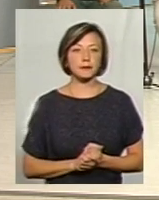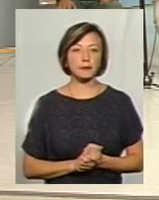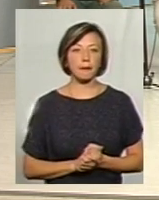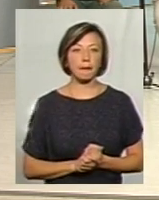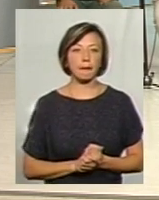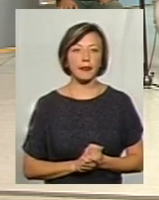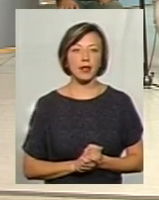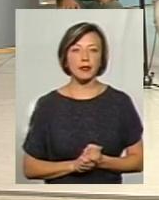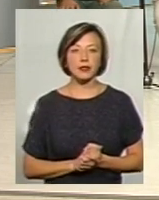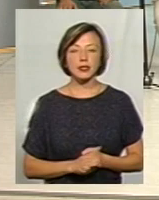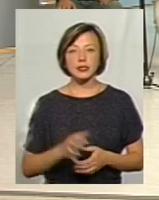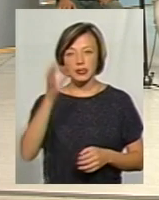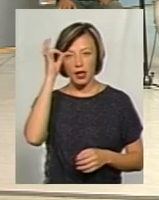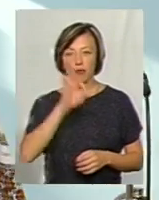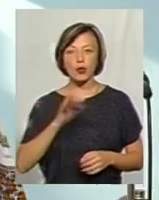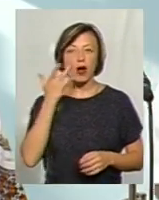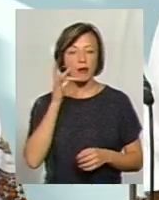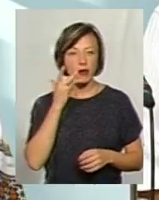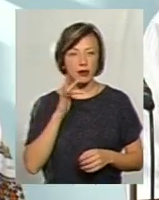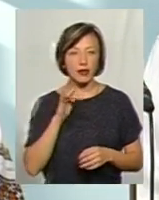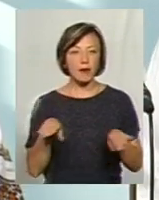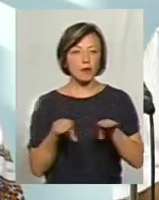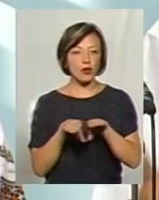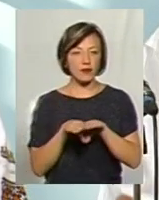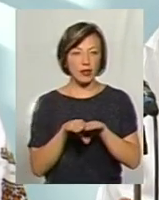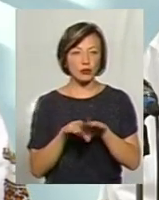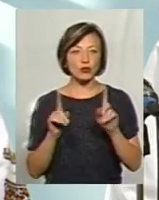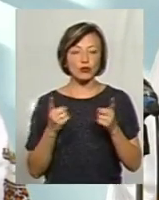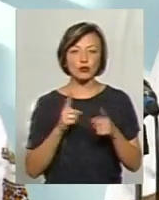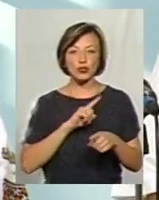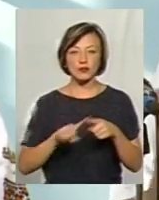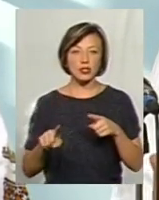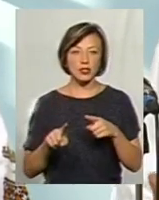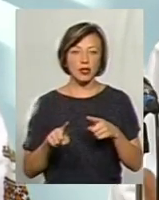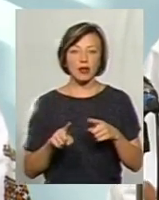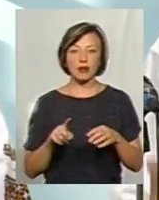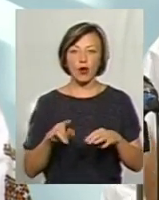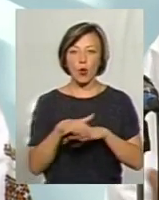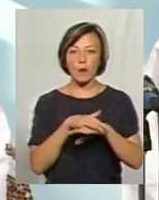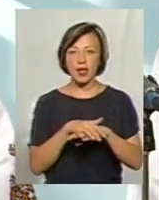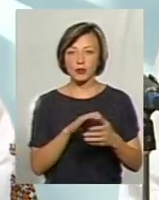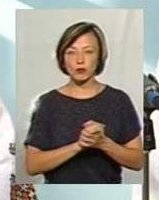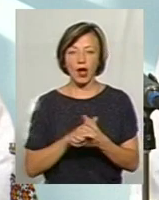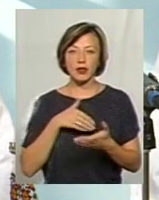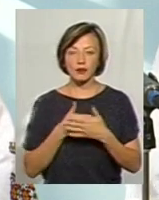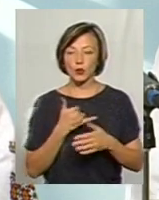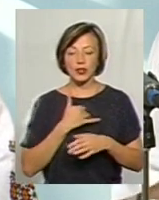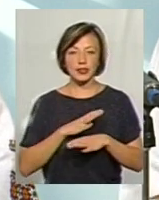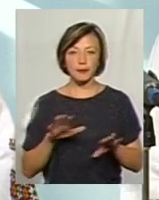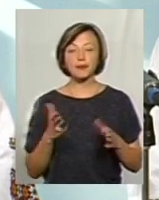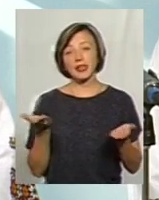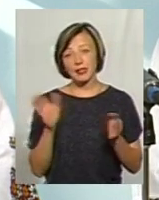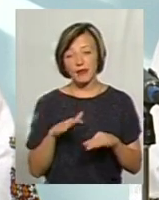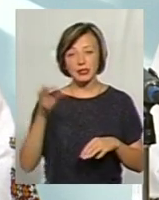по-перше, я хотів від КС-5 згадати за Сполучені Штати Америки і порівняли, чому там швидко, чому там громадянське суспільство таке активне, а у нас неактивне.